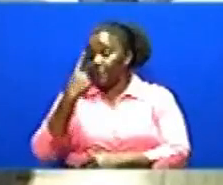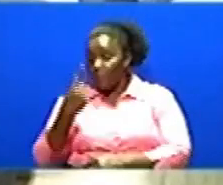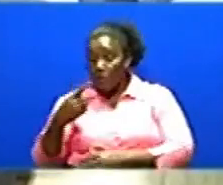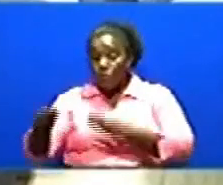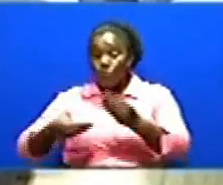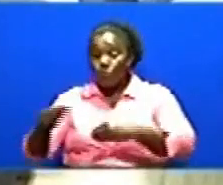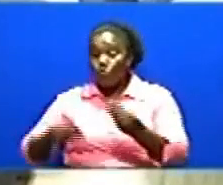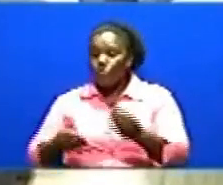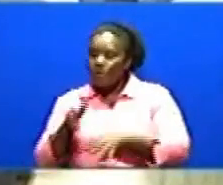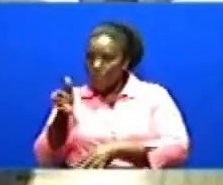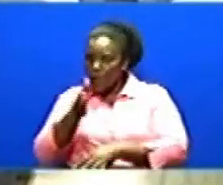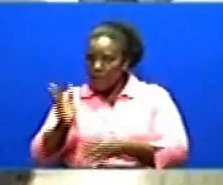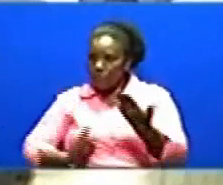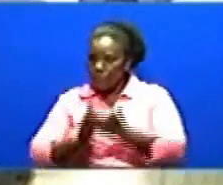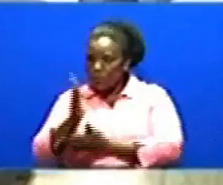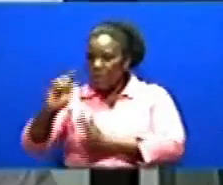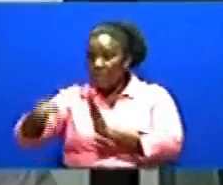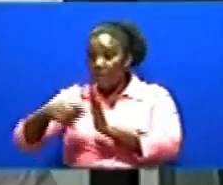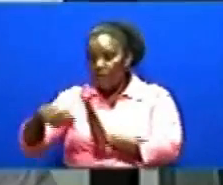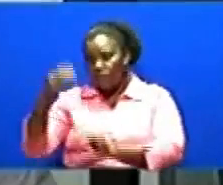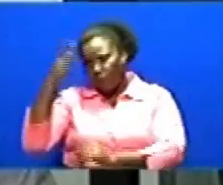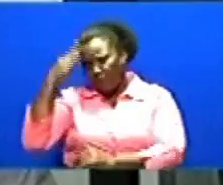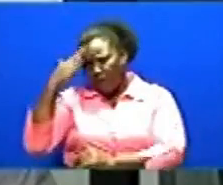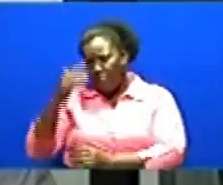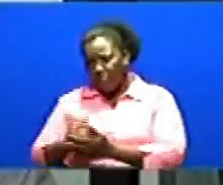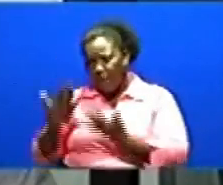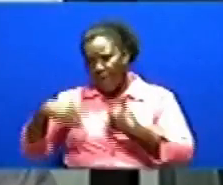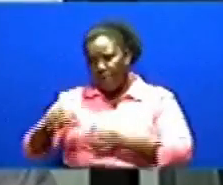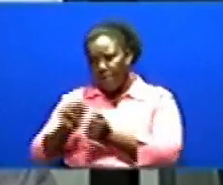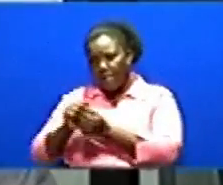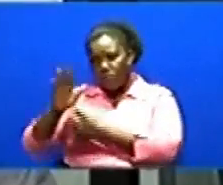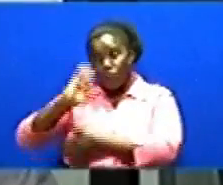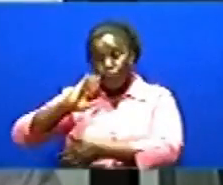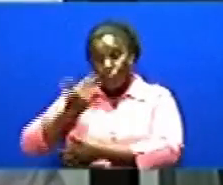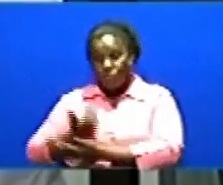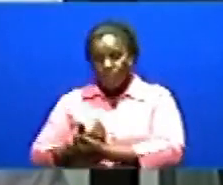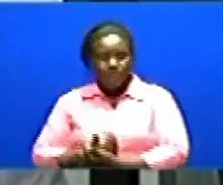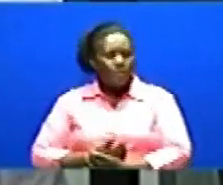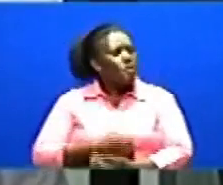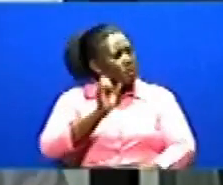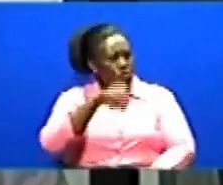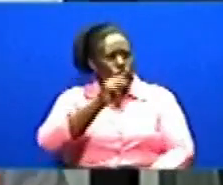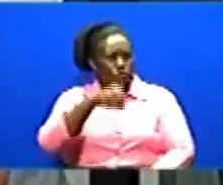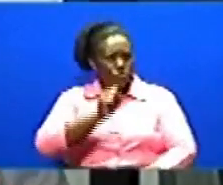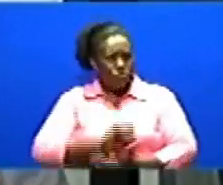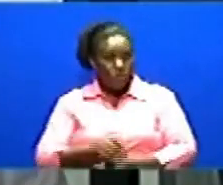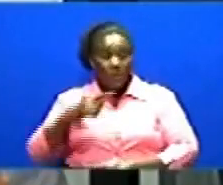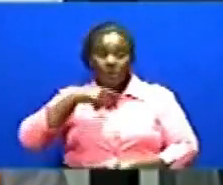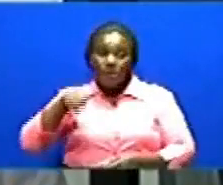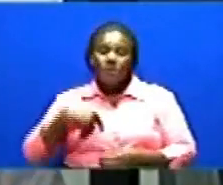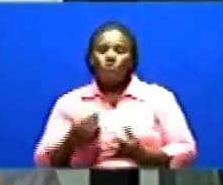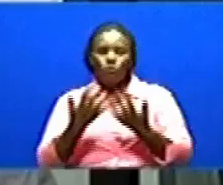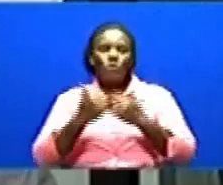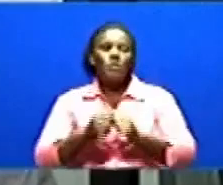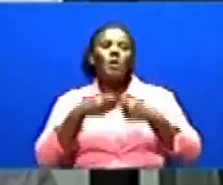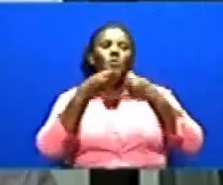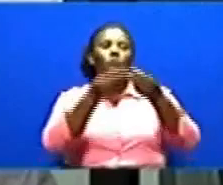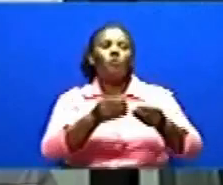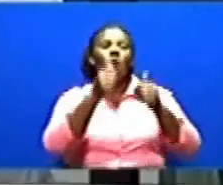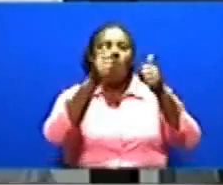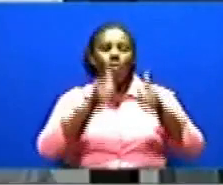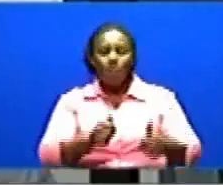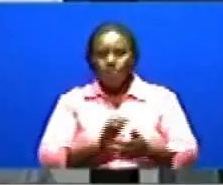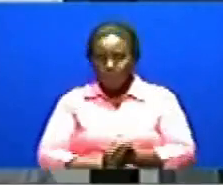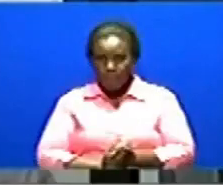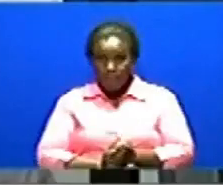Hasa ikipitia viwanda Afya nijambula msingi Afya nijambula msingi sana Na sisi hadia tukasabu Baada tu ya